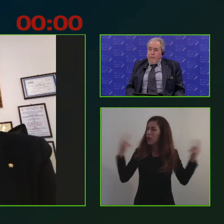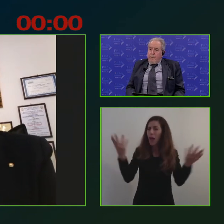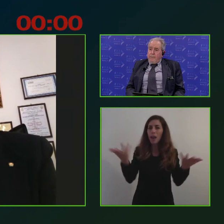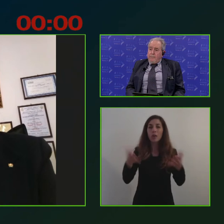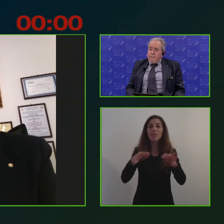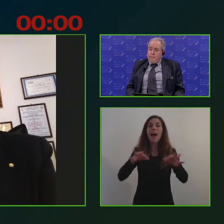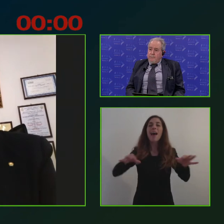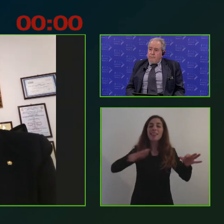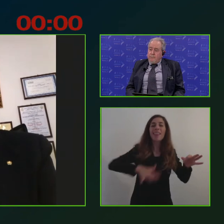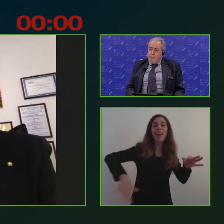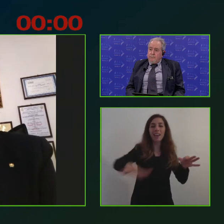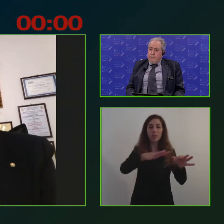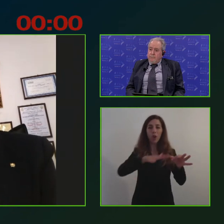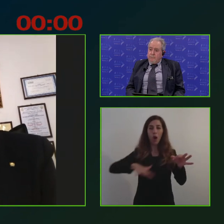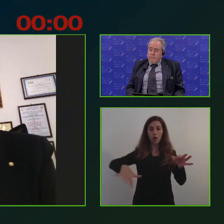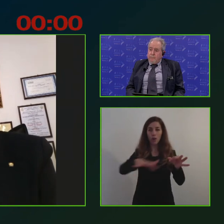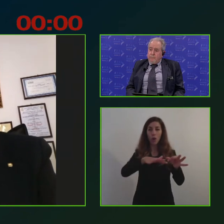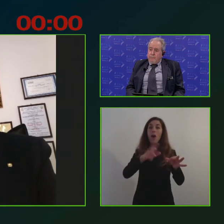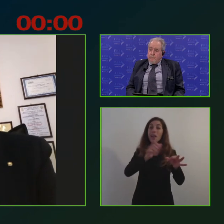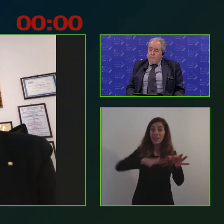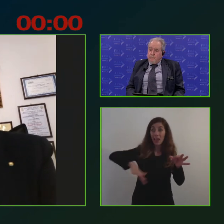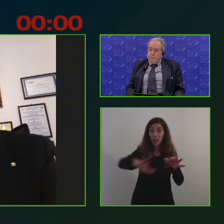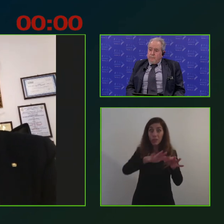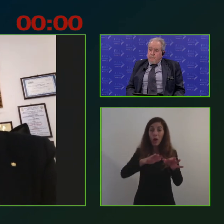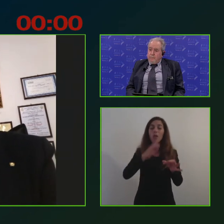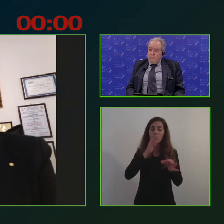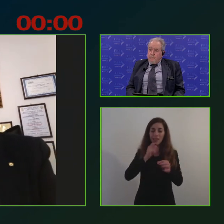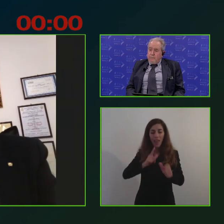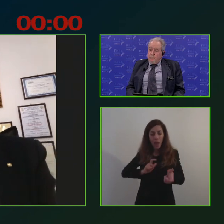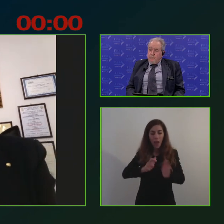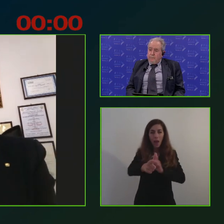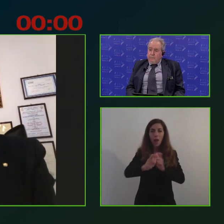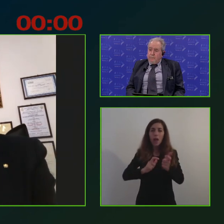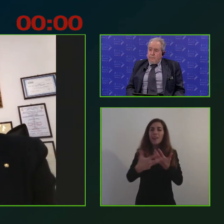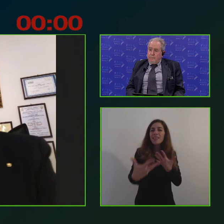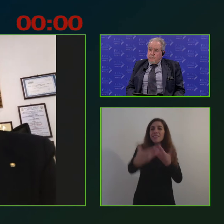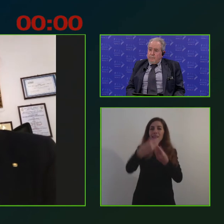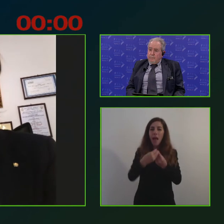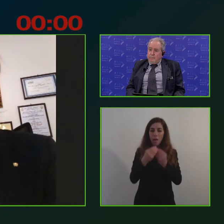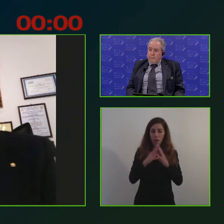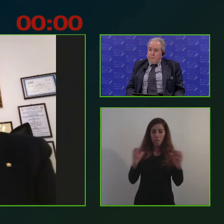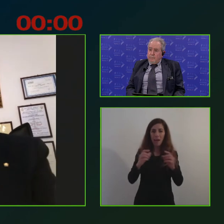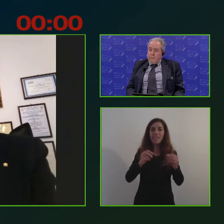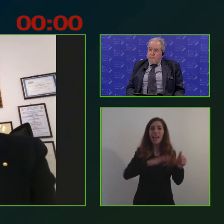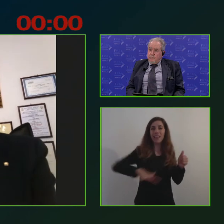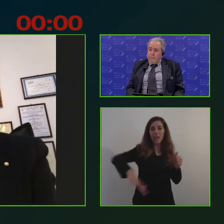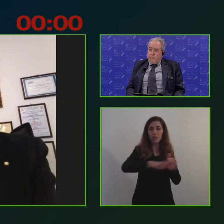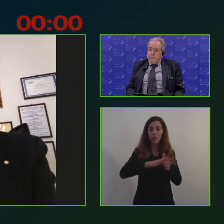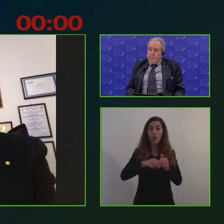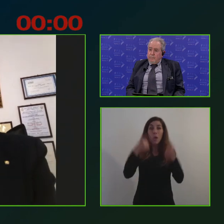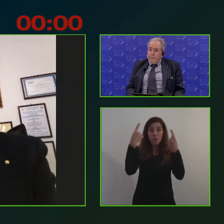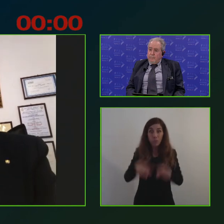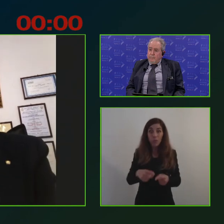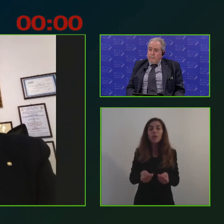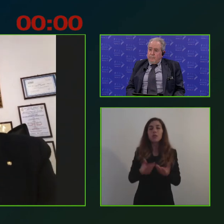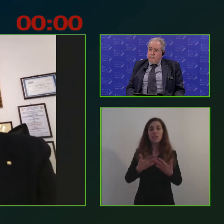'impresa insieme al territorio, con insieme recitamente, questo favorisce una società civile più forte, più coesa